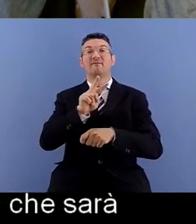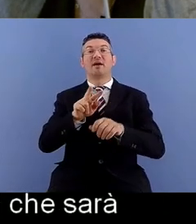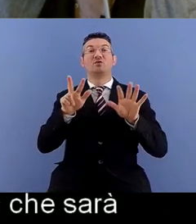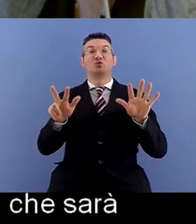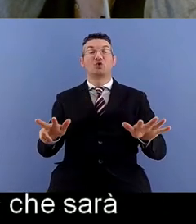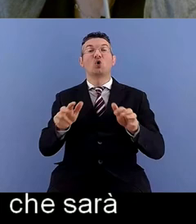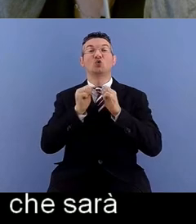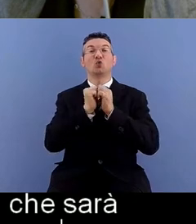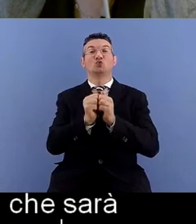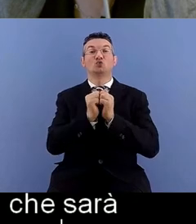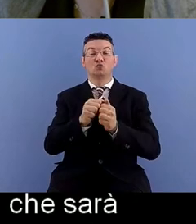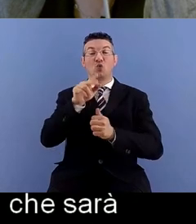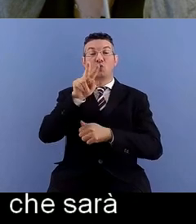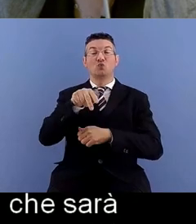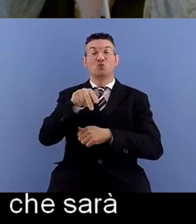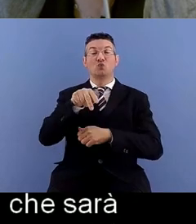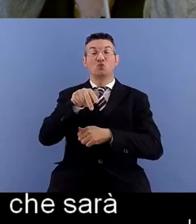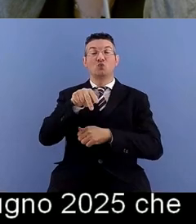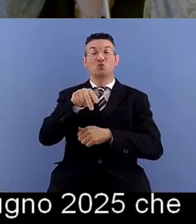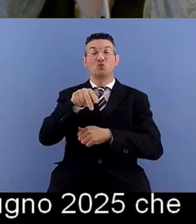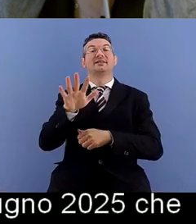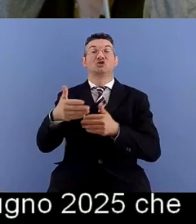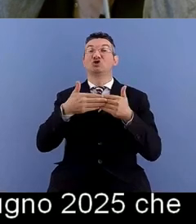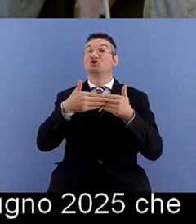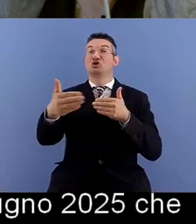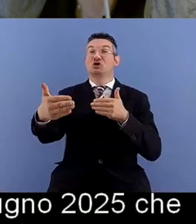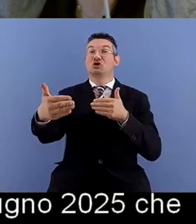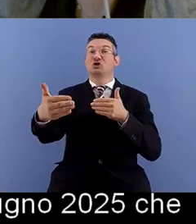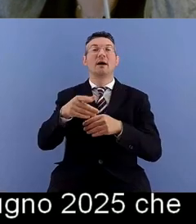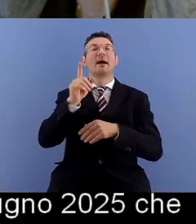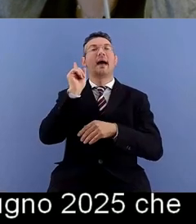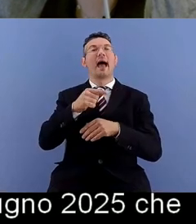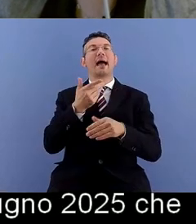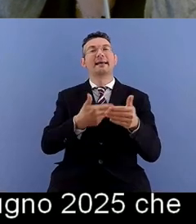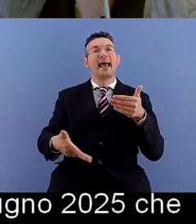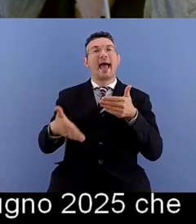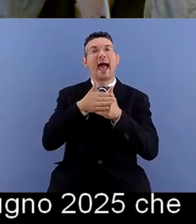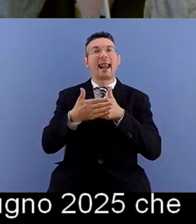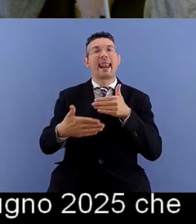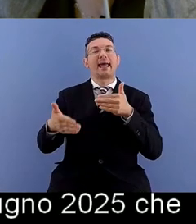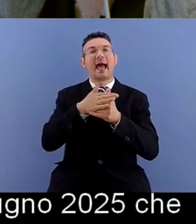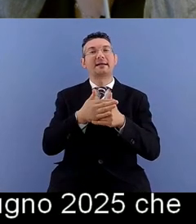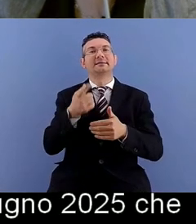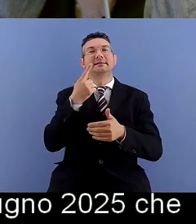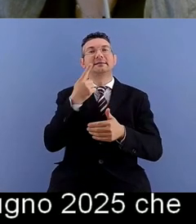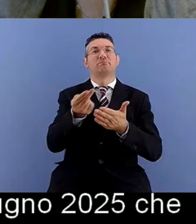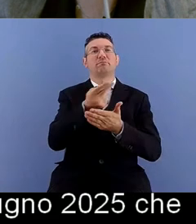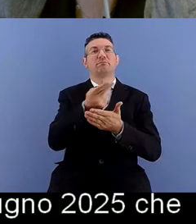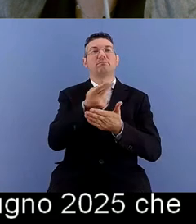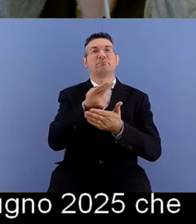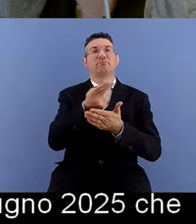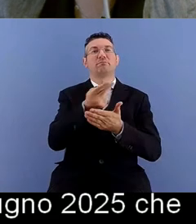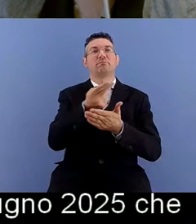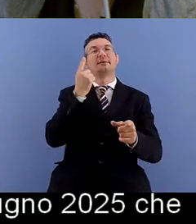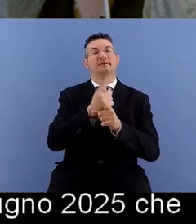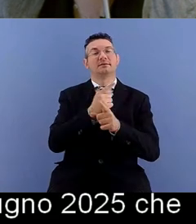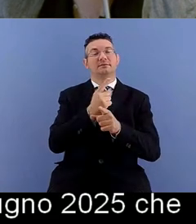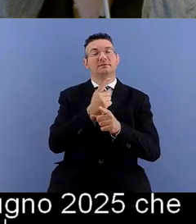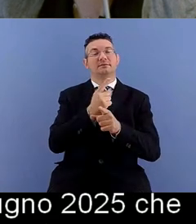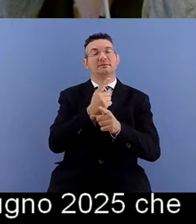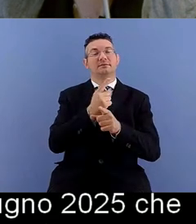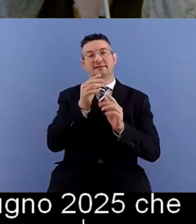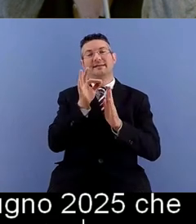che anche in questo caso negli allegati per i progettisti da indicazioni molto